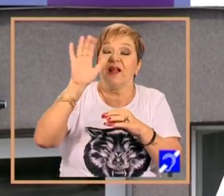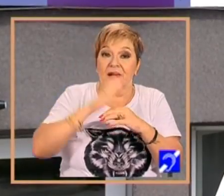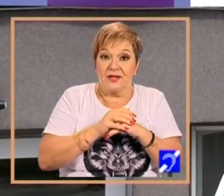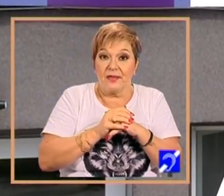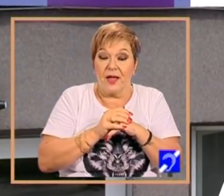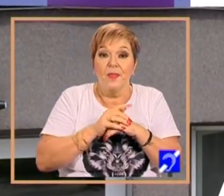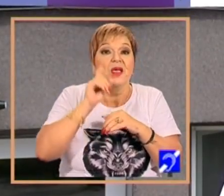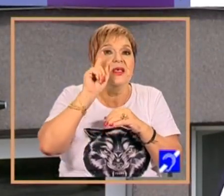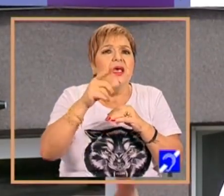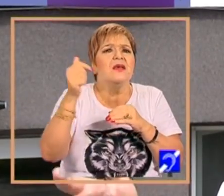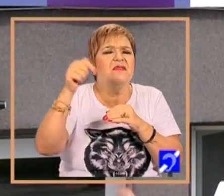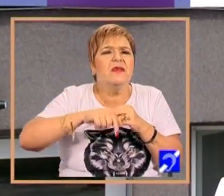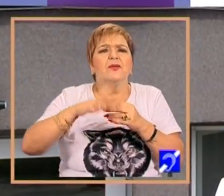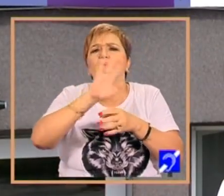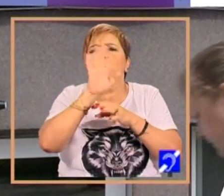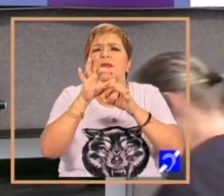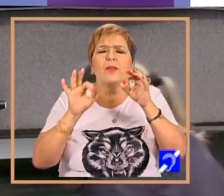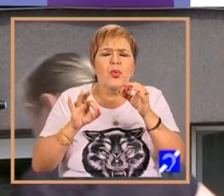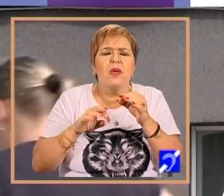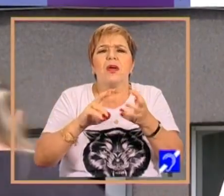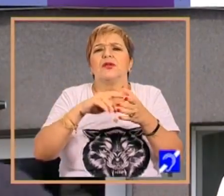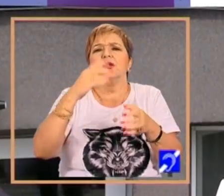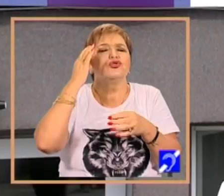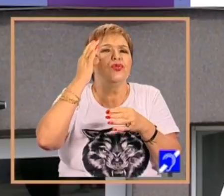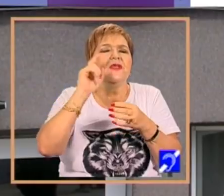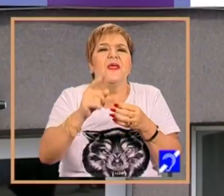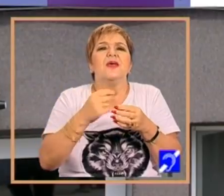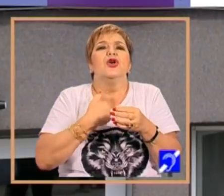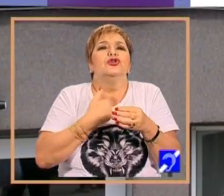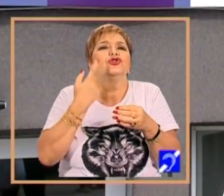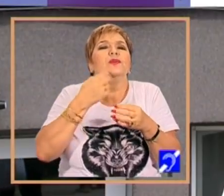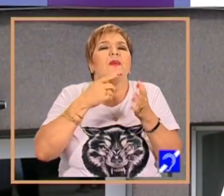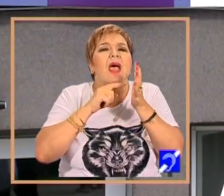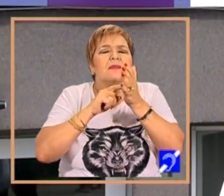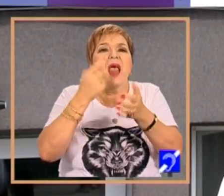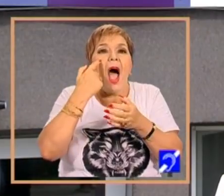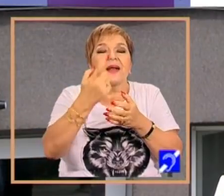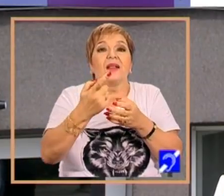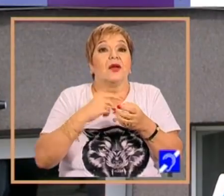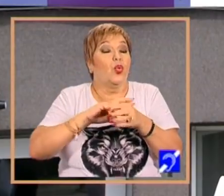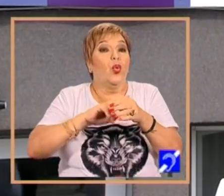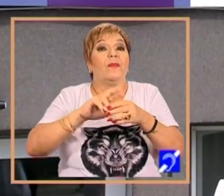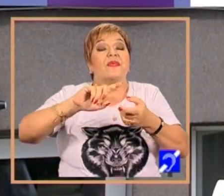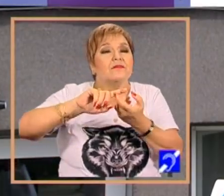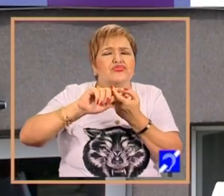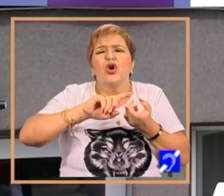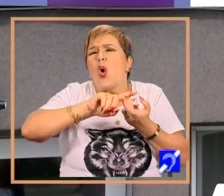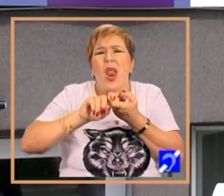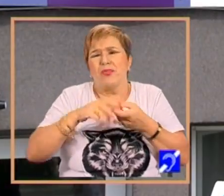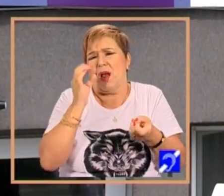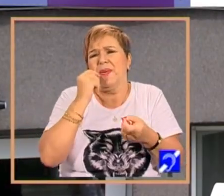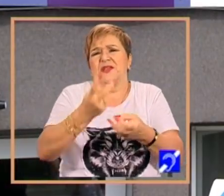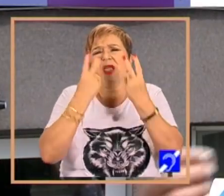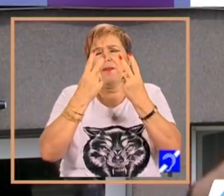care îl au de-a lungul vieții în toate această călătorie în tratamentul copilorului și colaborarea cu părinți este foarte